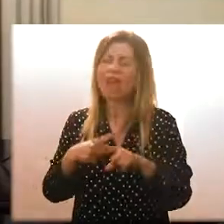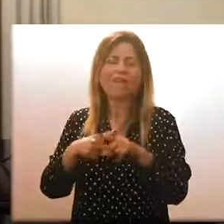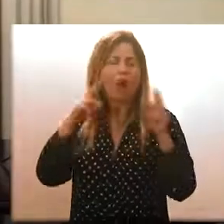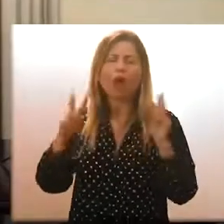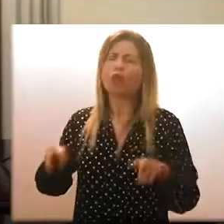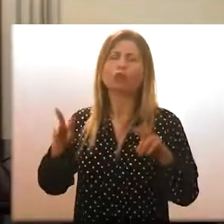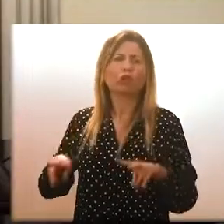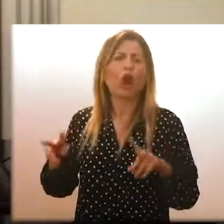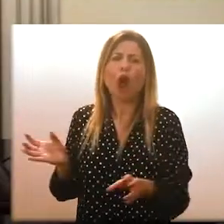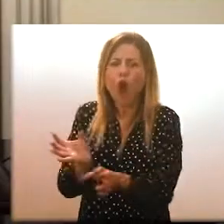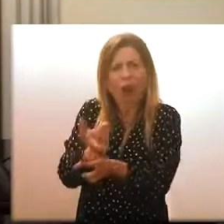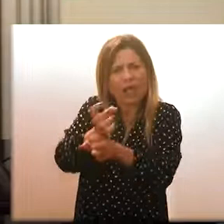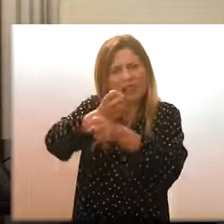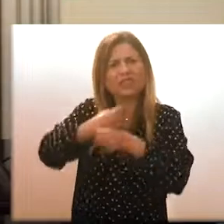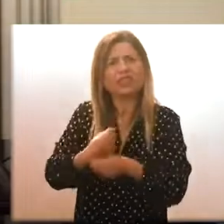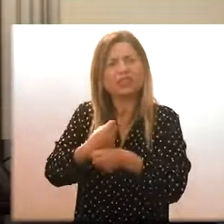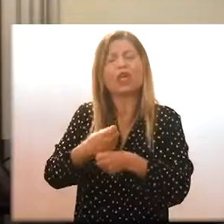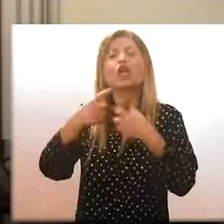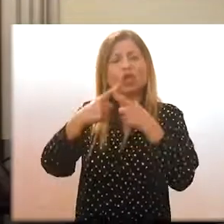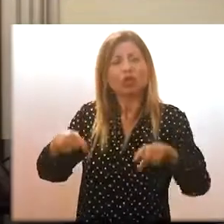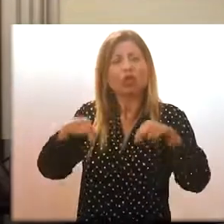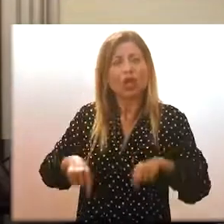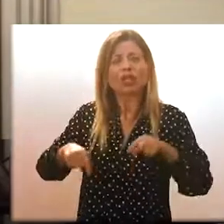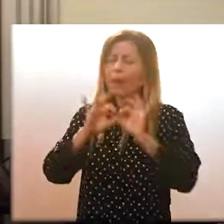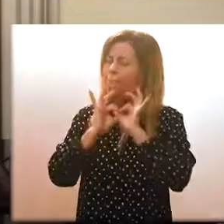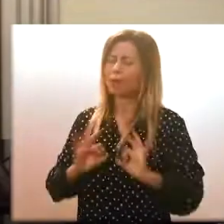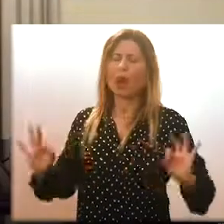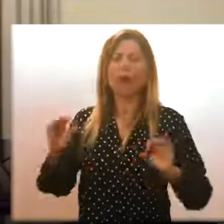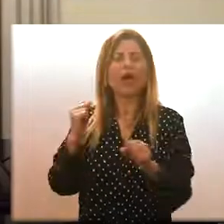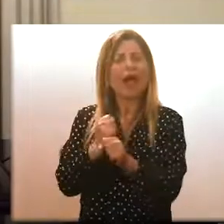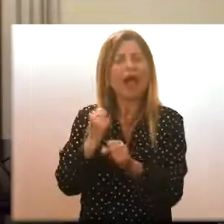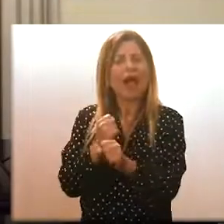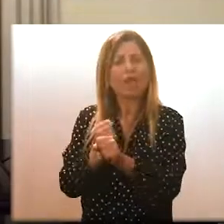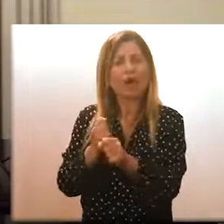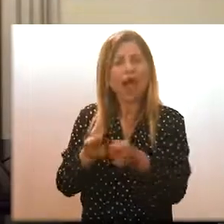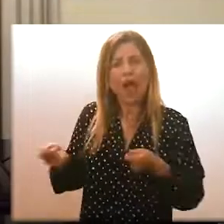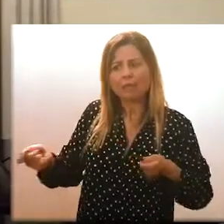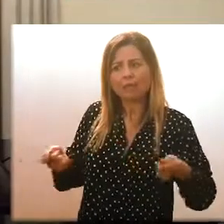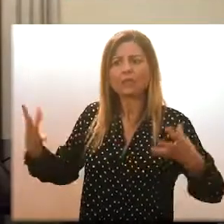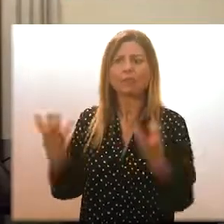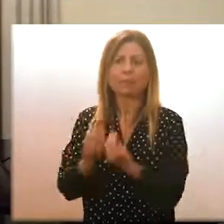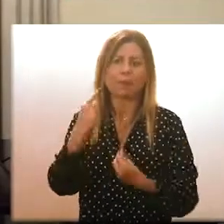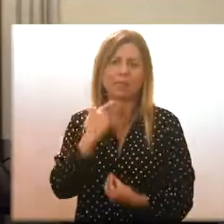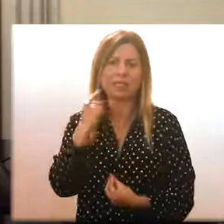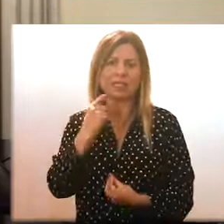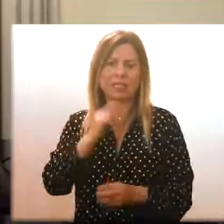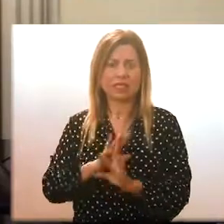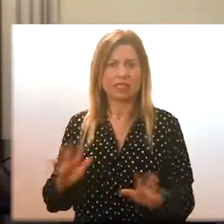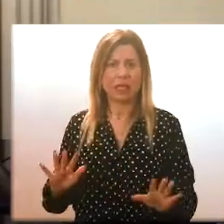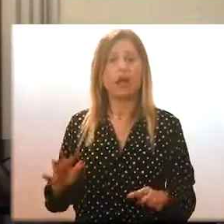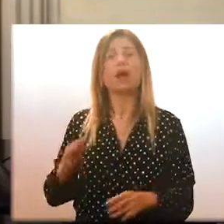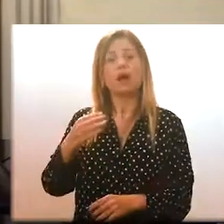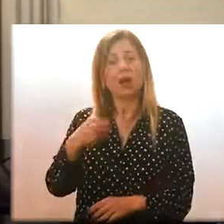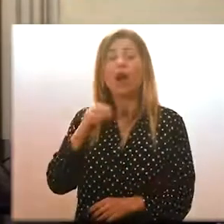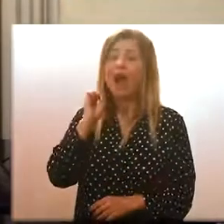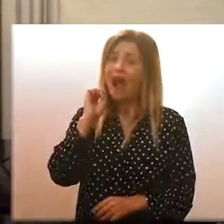pronti, la città metropolitana è pronta a lavorare in sinergia. Vi aggiorno